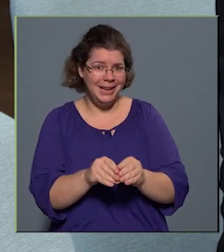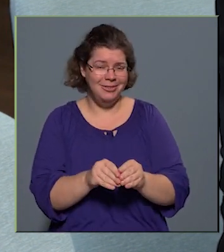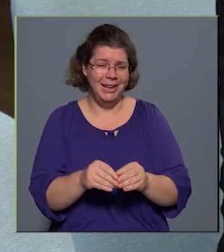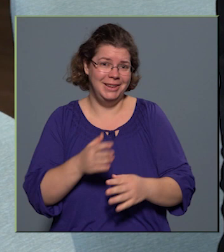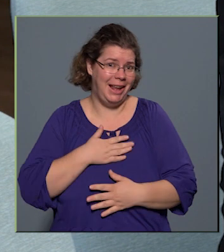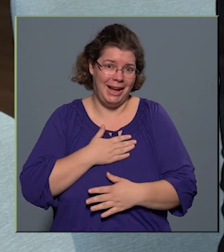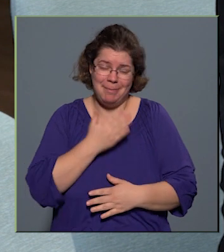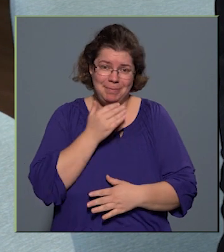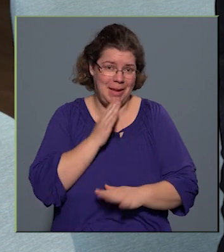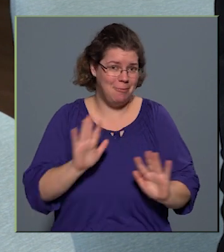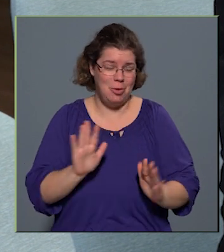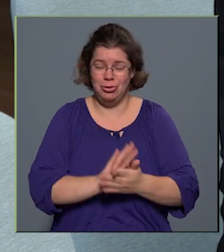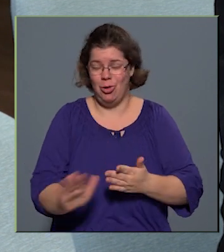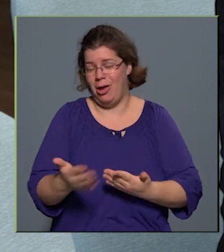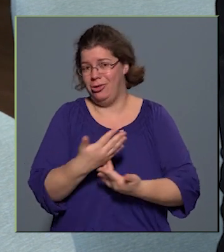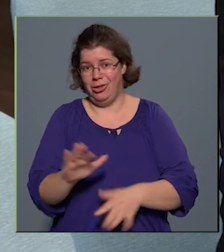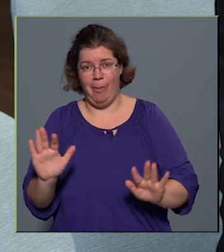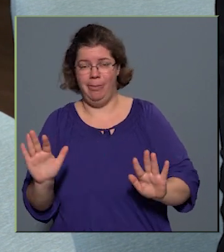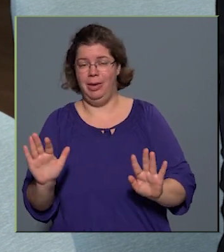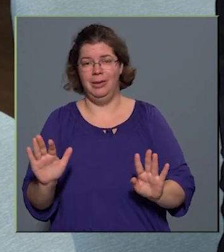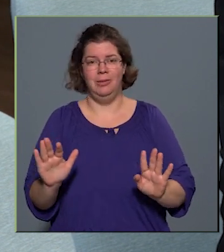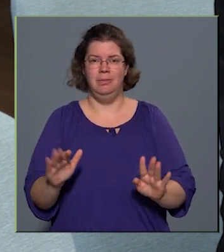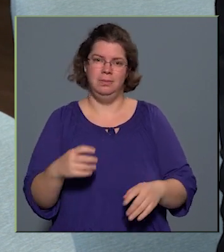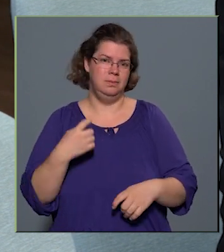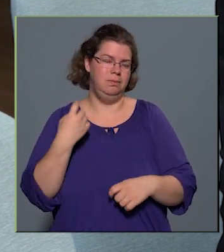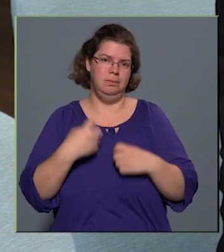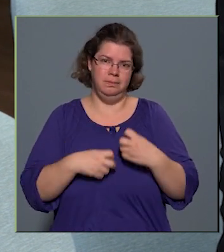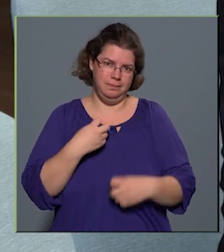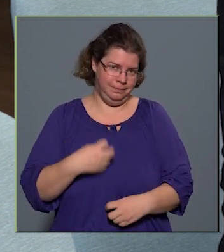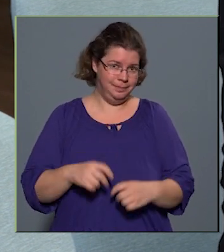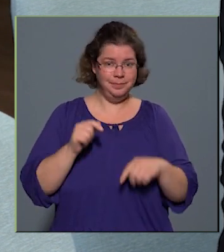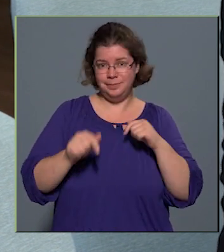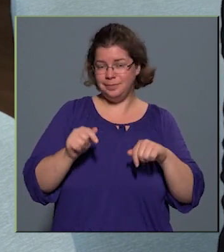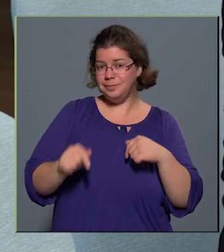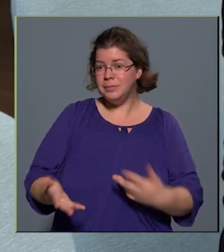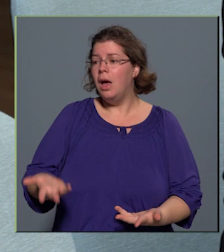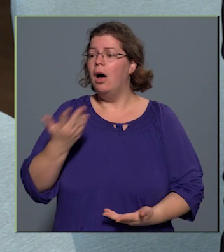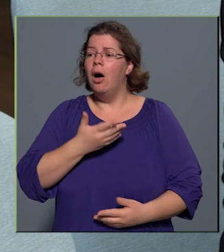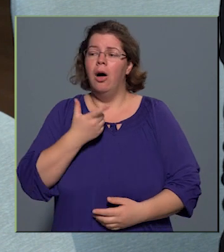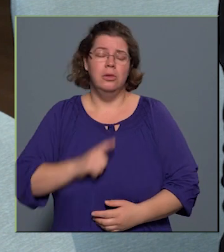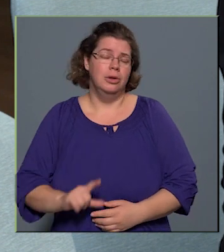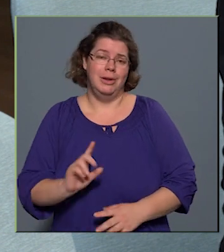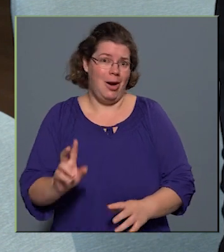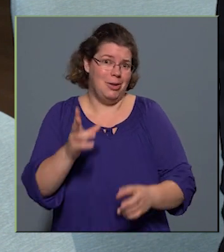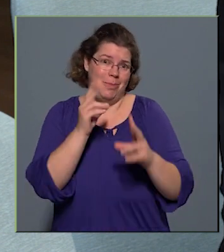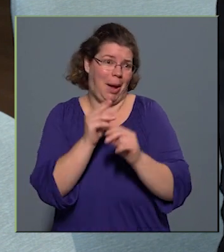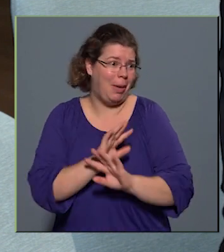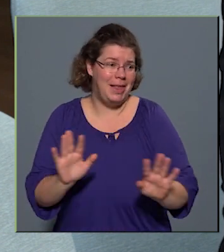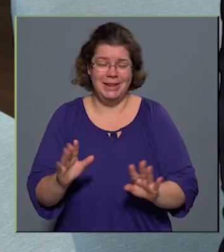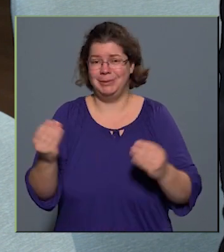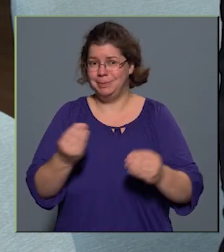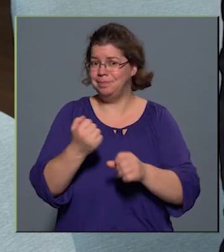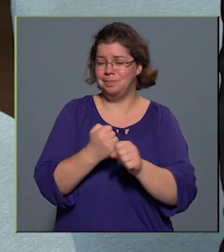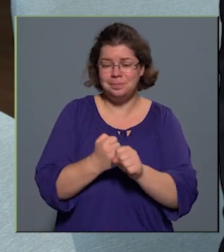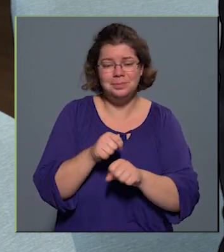nekem nem volt soha semmiféle gondom ebben a dologban. Amíg voltak, akkor esetleg azokat megbeszéltük. Tehát ami a